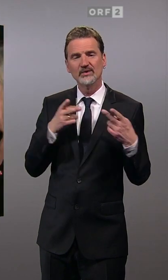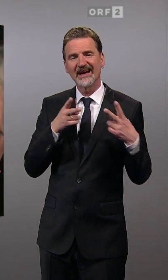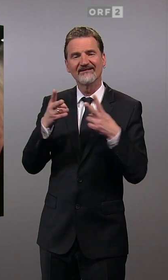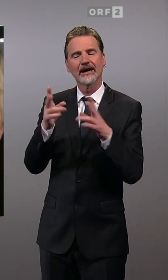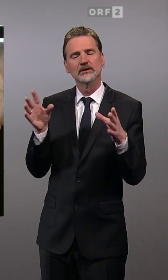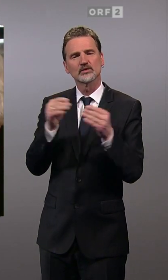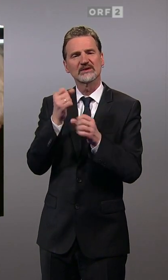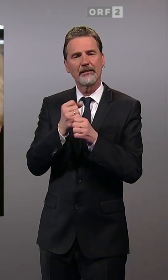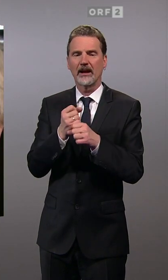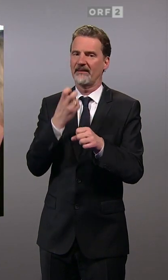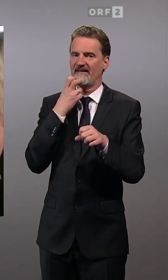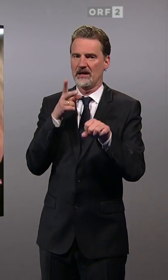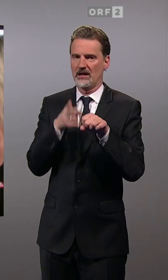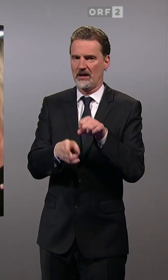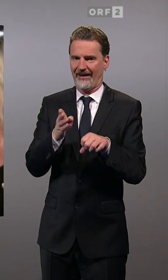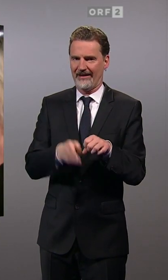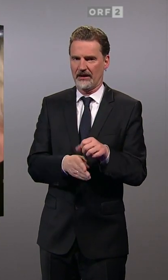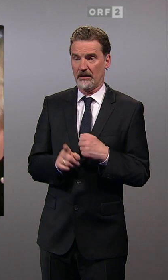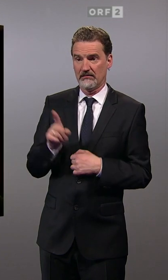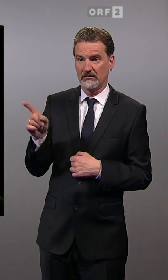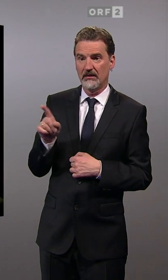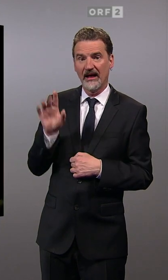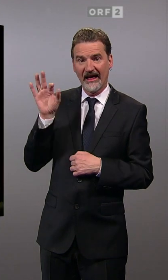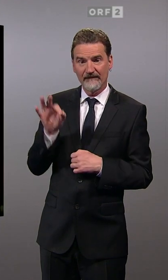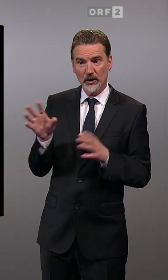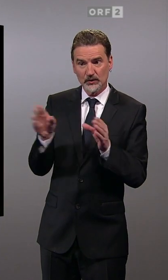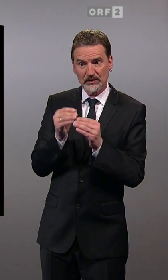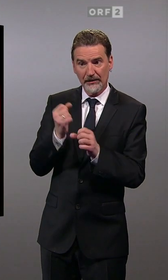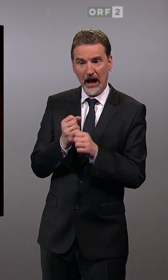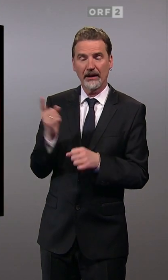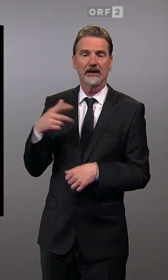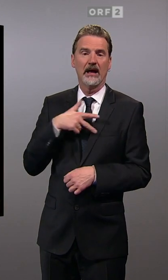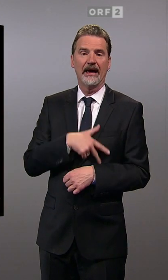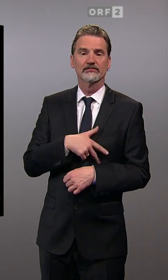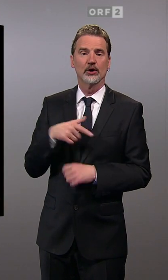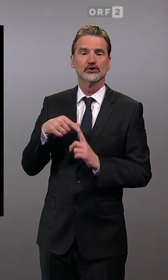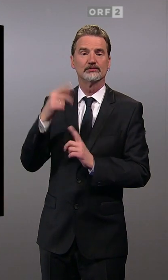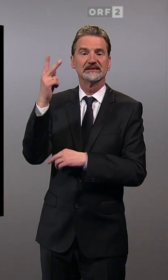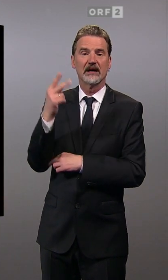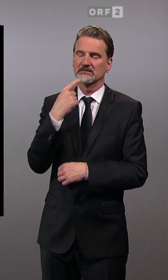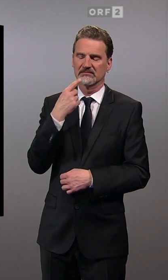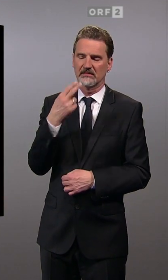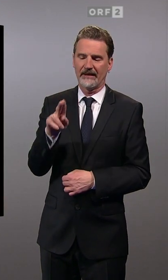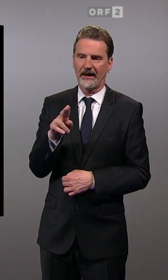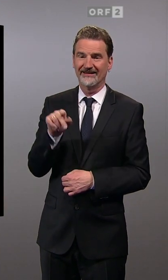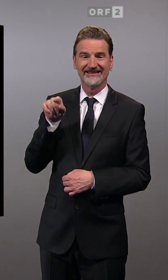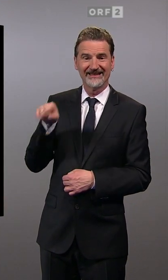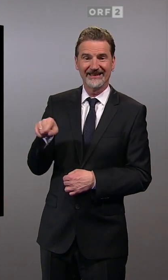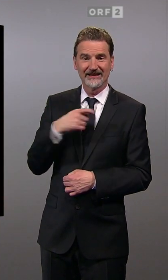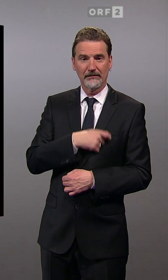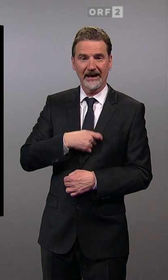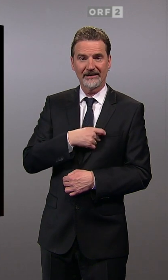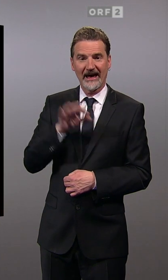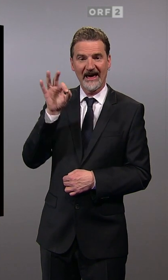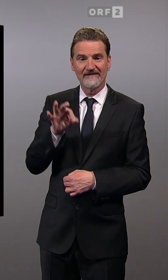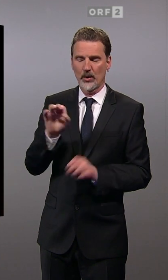beenden. Der Zusammenarbeit mit der FPÖ erteilt SPÖ-Spitzenkandidat Schnabel aber mehrere Absagen. Diese Partei ist